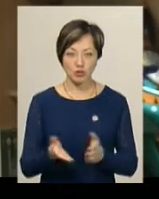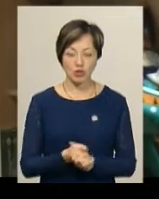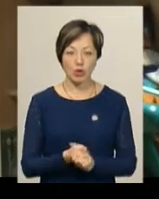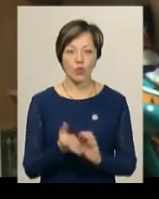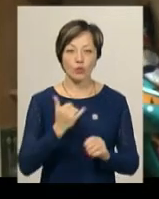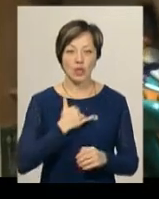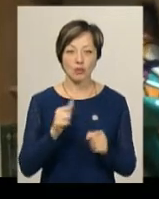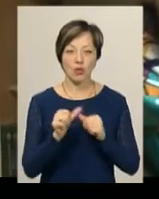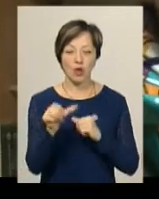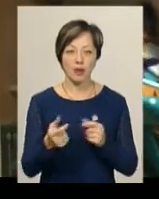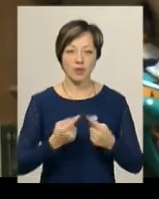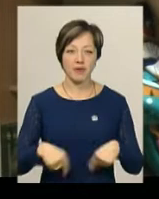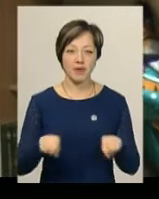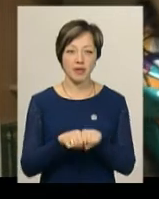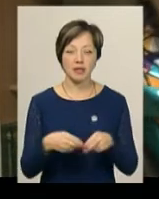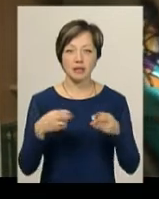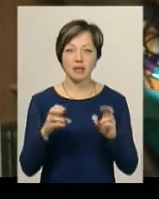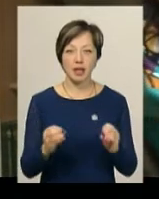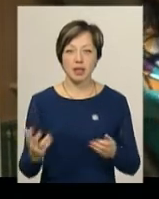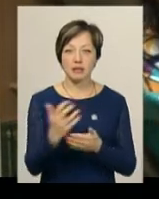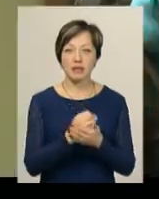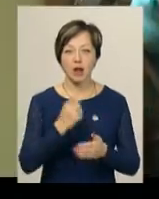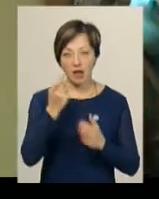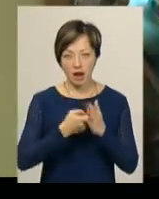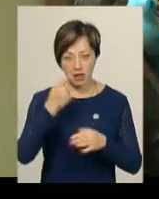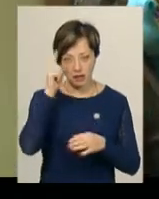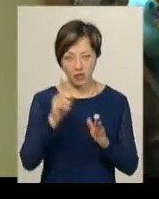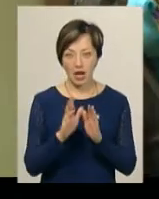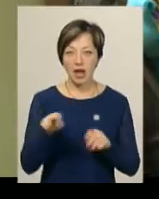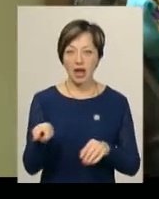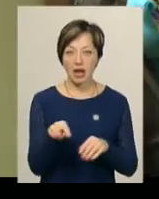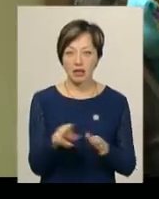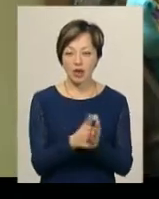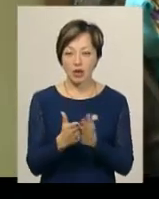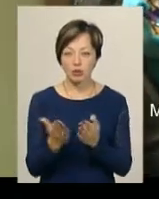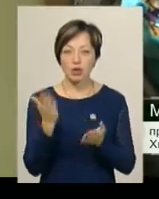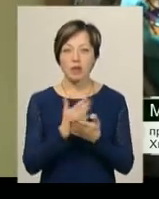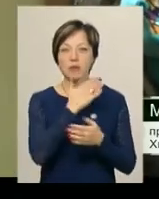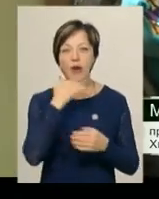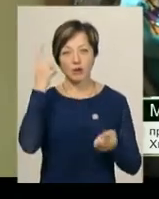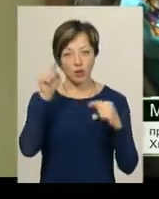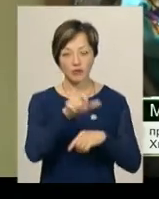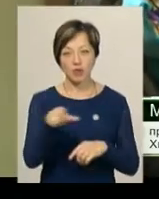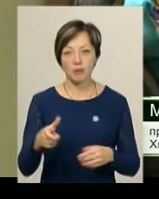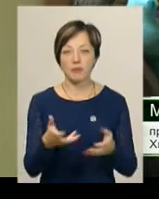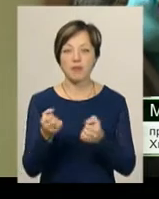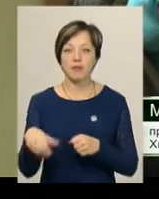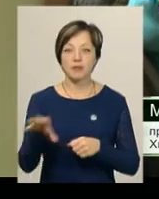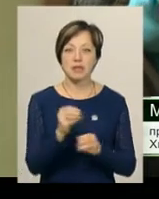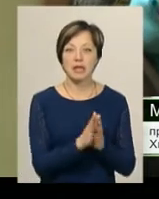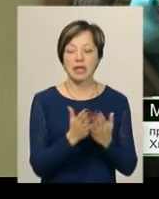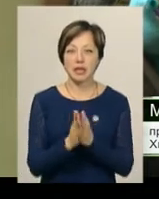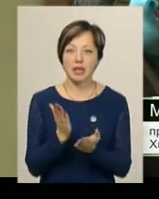окремо є відділ, де зібрані краєзнавча література, є дуже багато авторів, ми приймаємо всі книжки, які